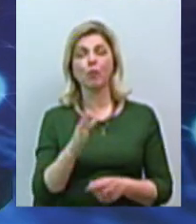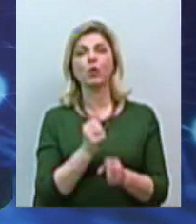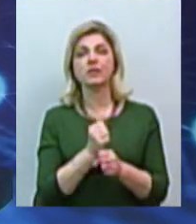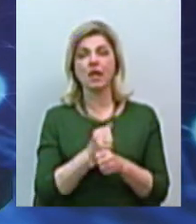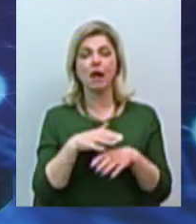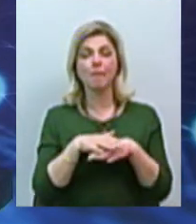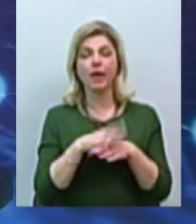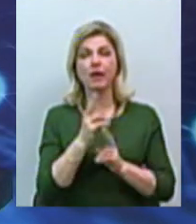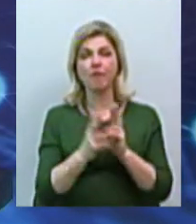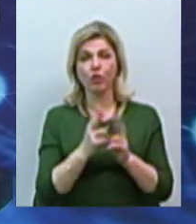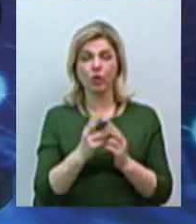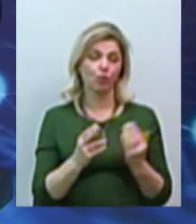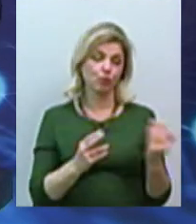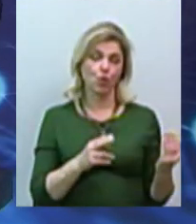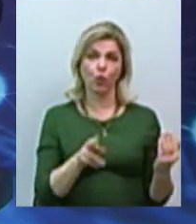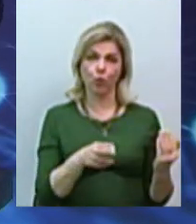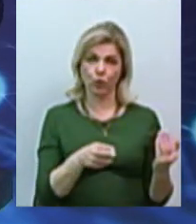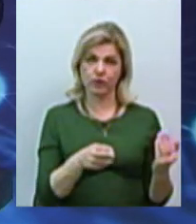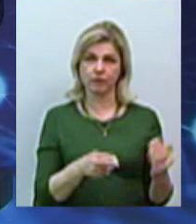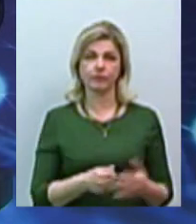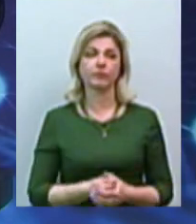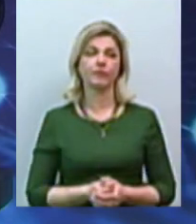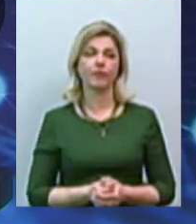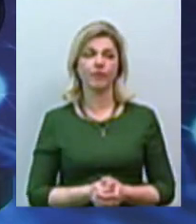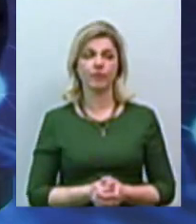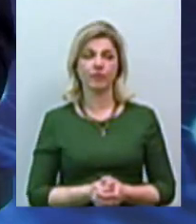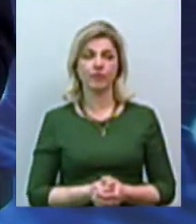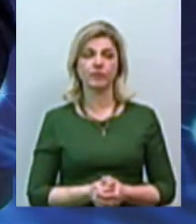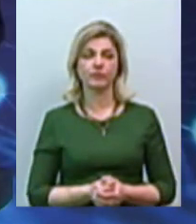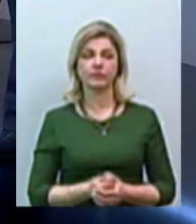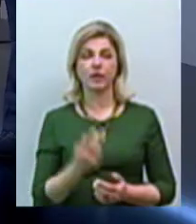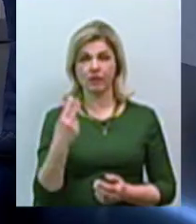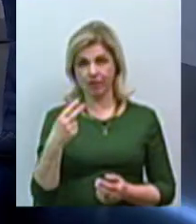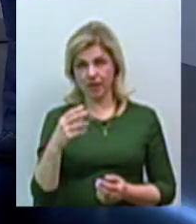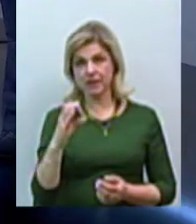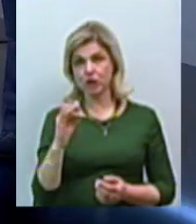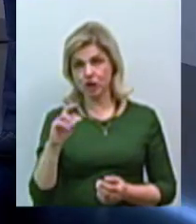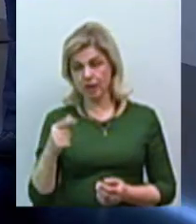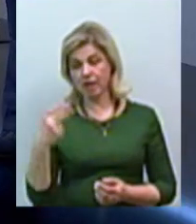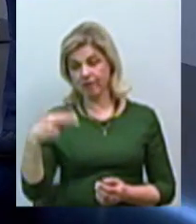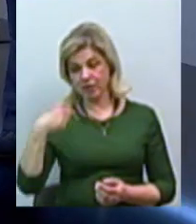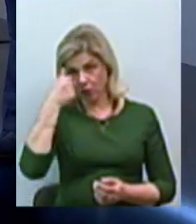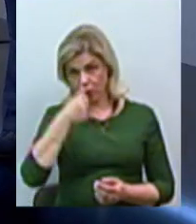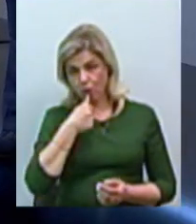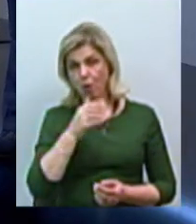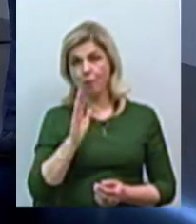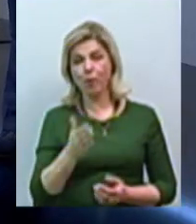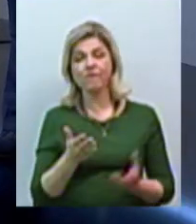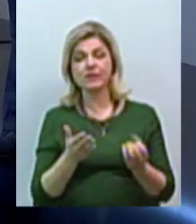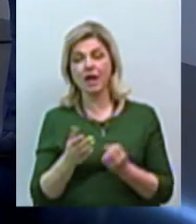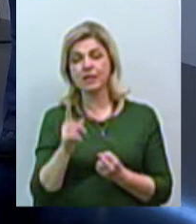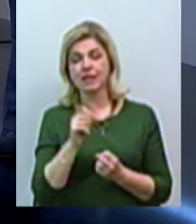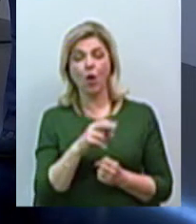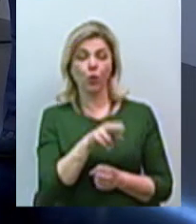споживання грудня місяця. В січні 2020 року, так? Так, знову ж таки, буде взятий за місяць з